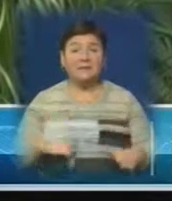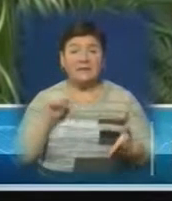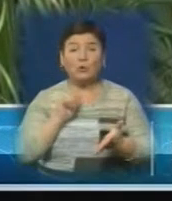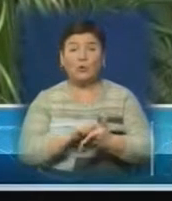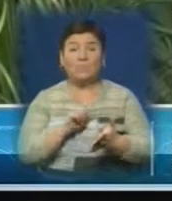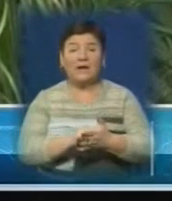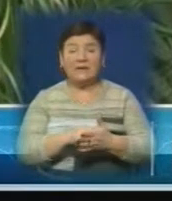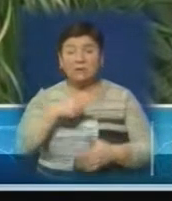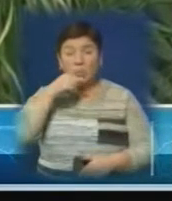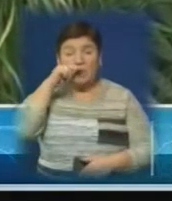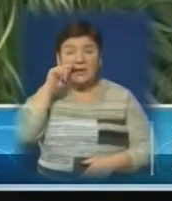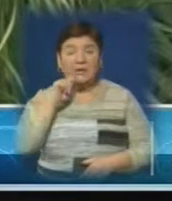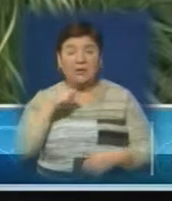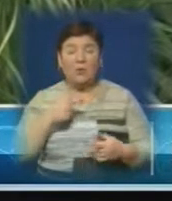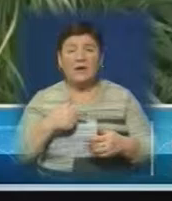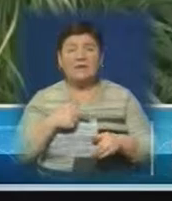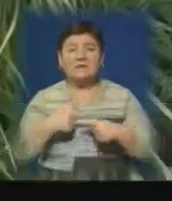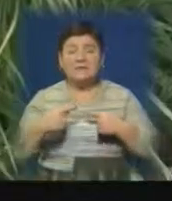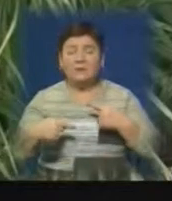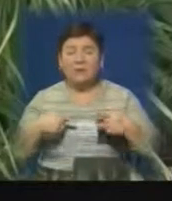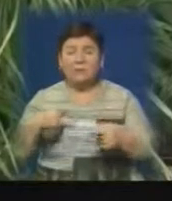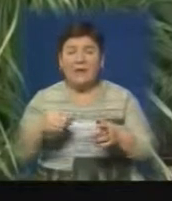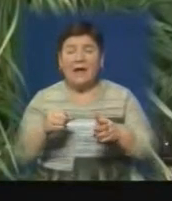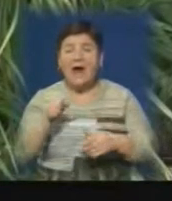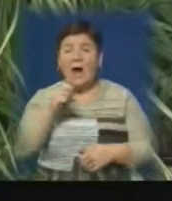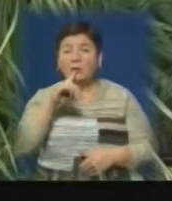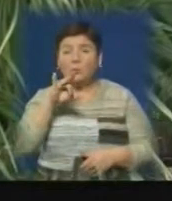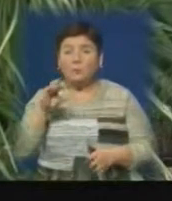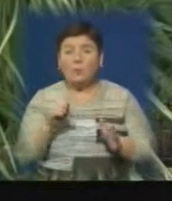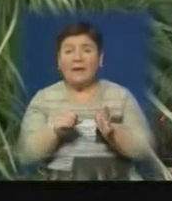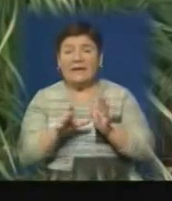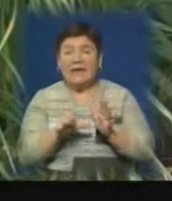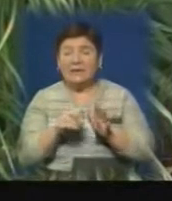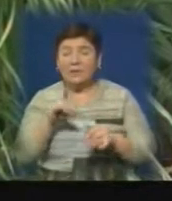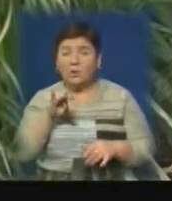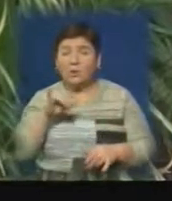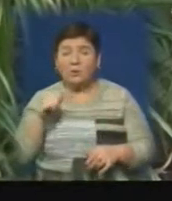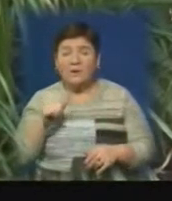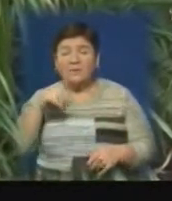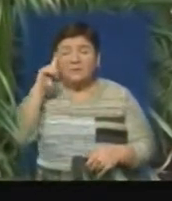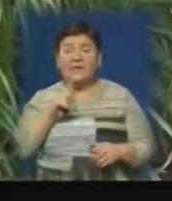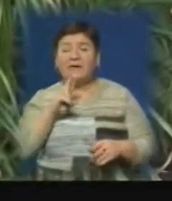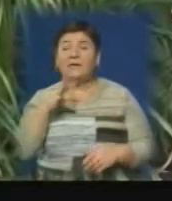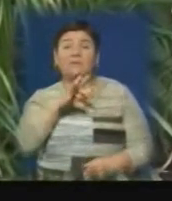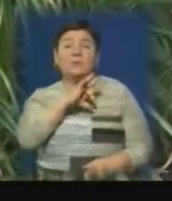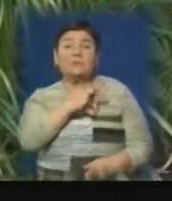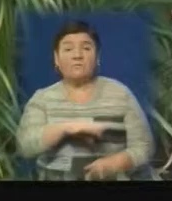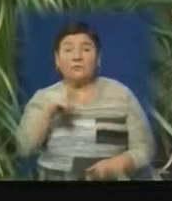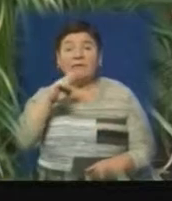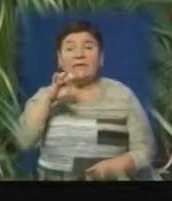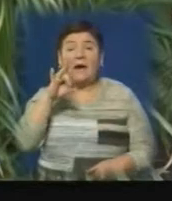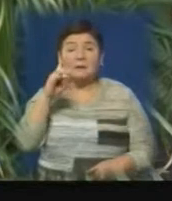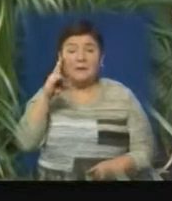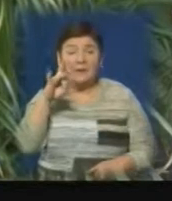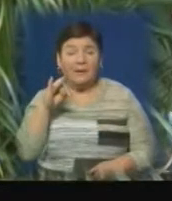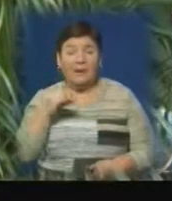експертів з України, цілу низку статей про атомну енергетику взагалі, про вихід Німеччини з числа держав, які використовують ядерне паливо.